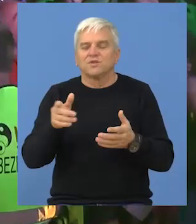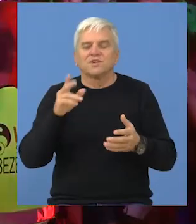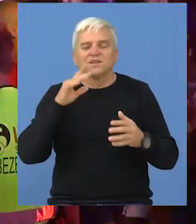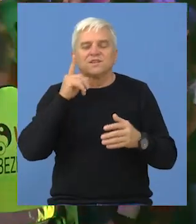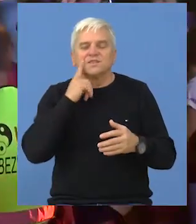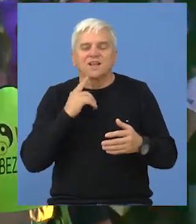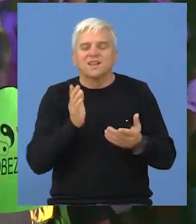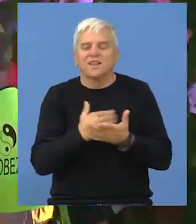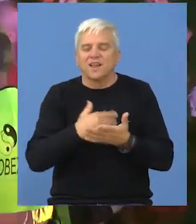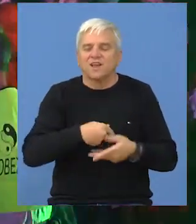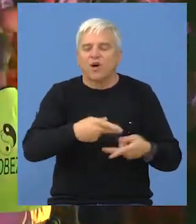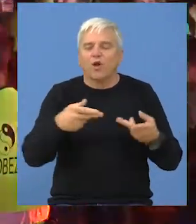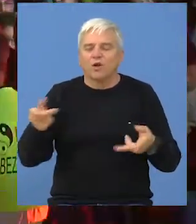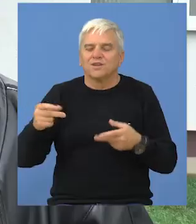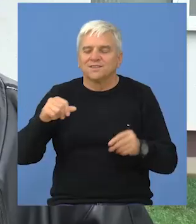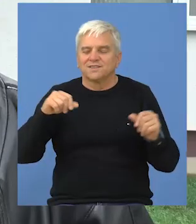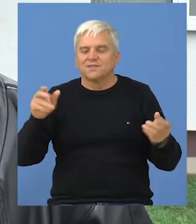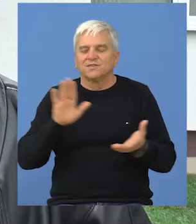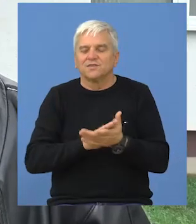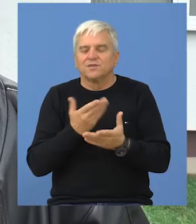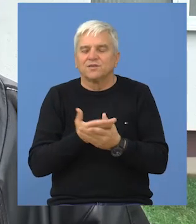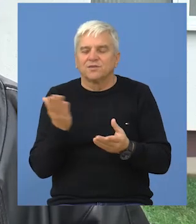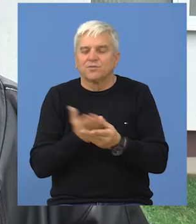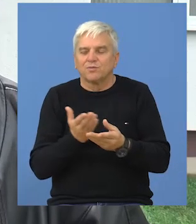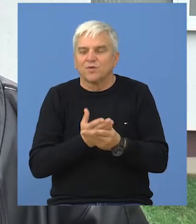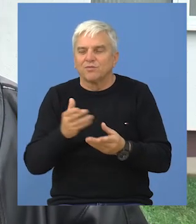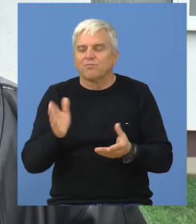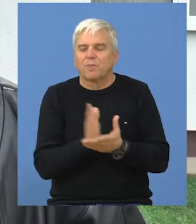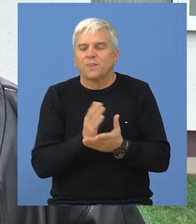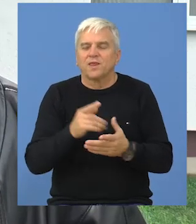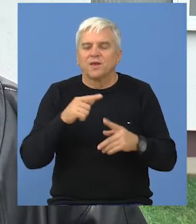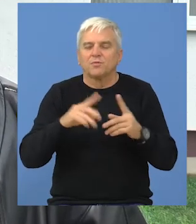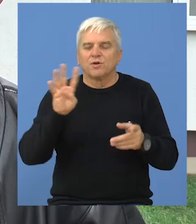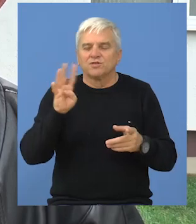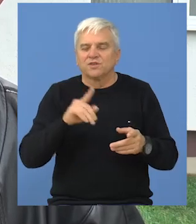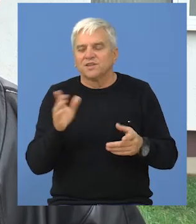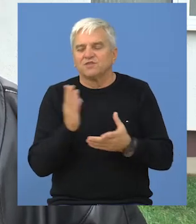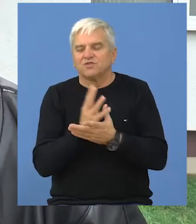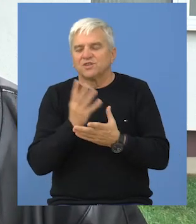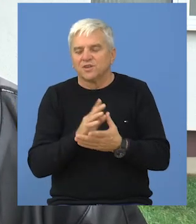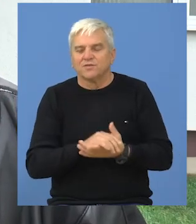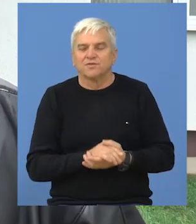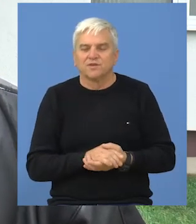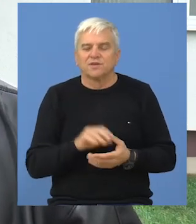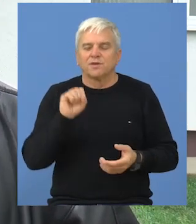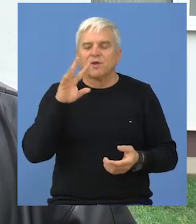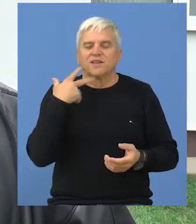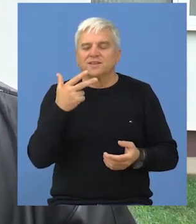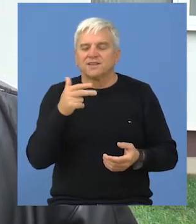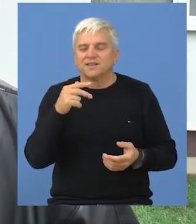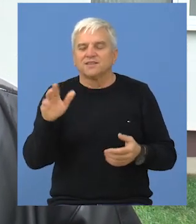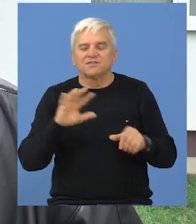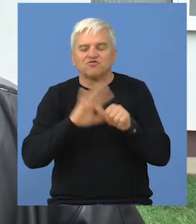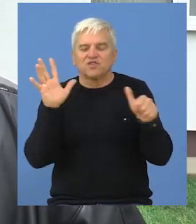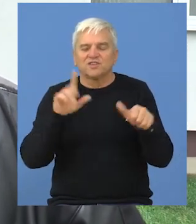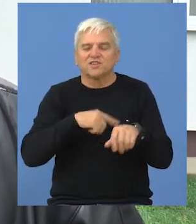podelom slatkih i slanih džakonija. Pjeskovice će se deliti negde izmijenju pola 4 i 4, znači 15.30